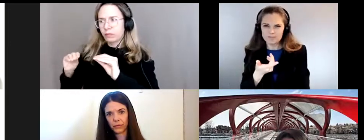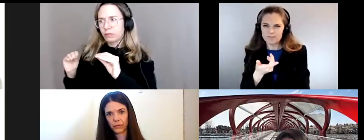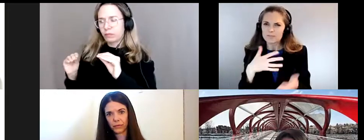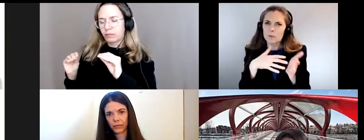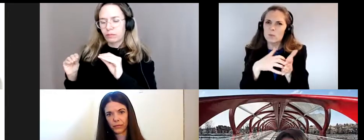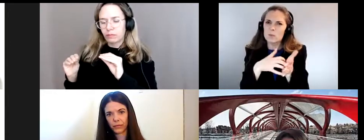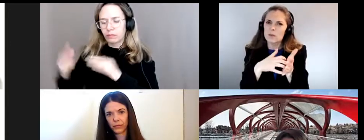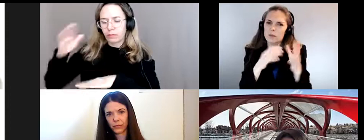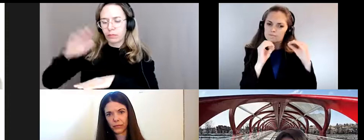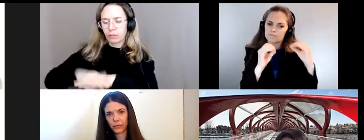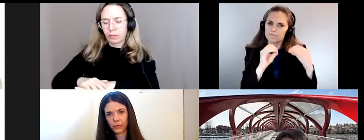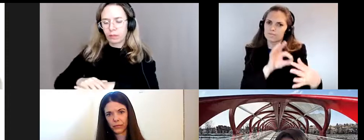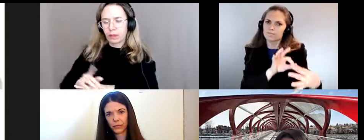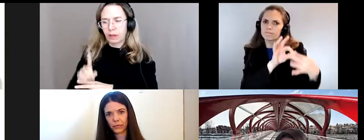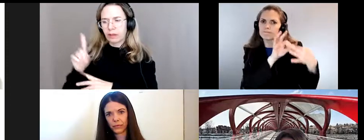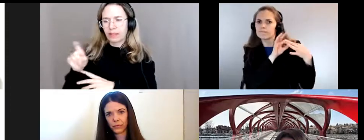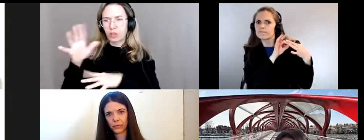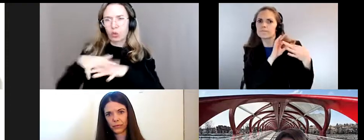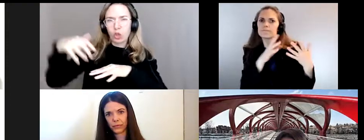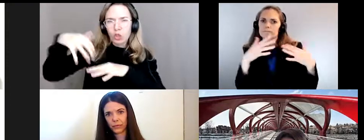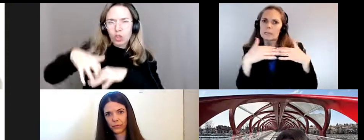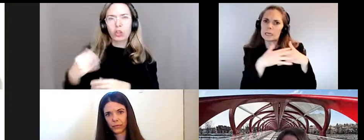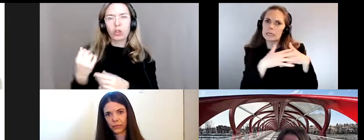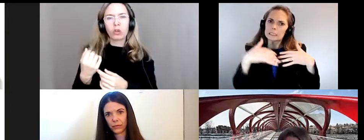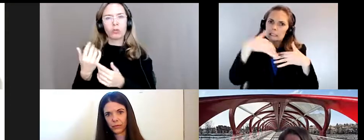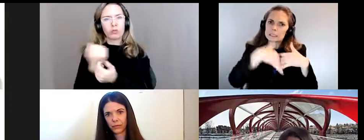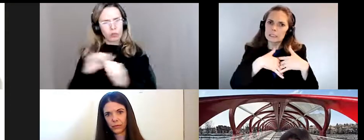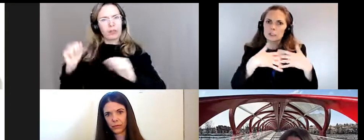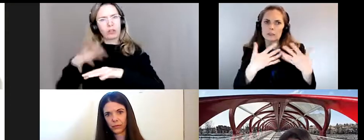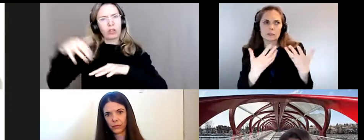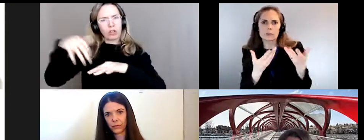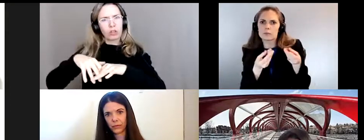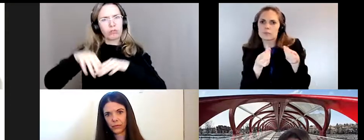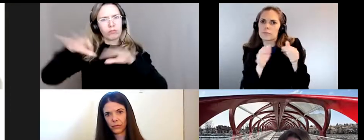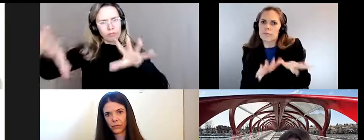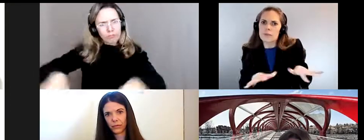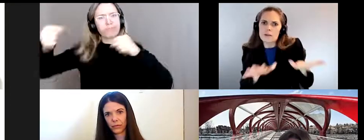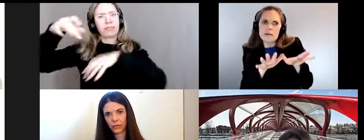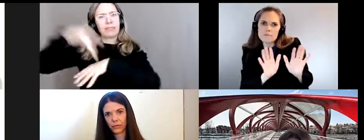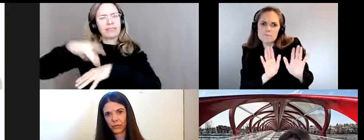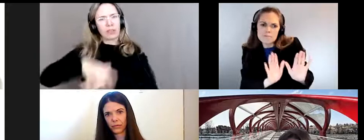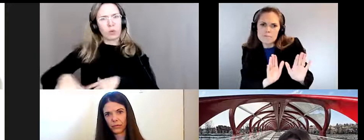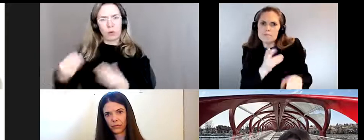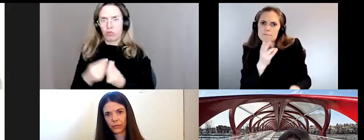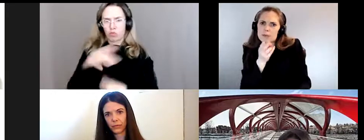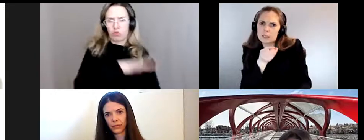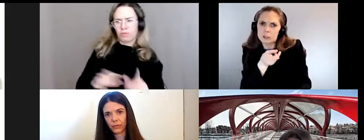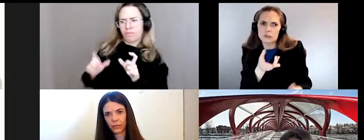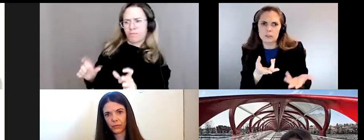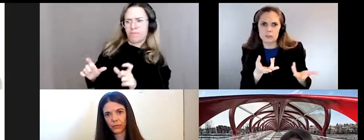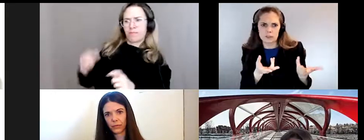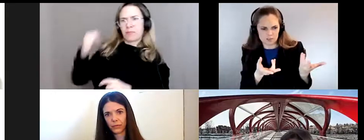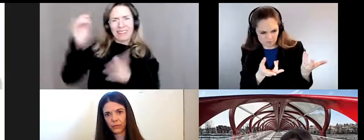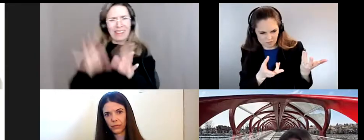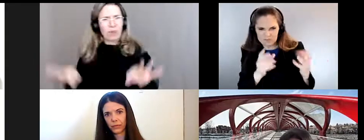au sujet des questions autochtones de la souveraineté autochtone de la récupération des territoires il y a beaucoup de résistance à des idées qui sont